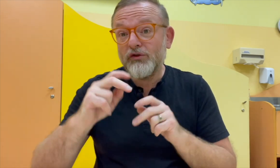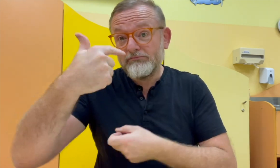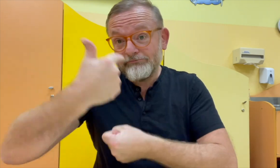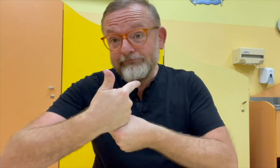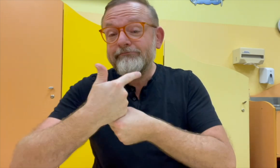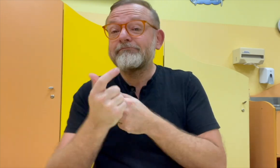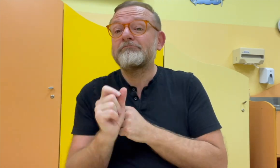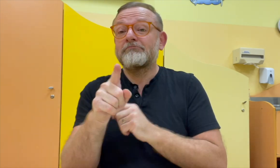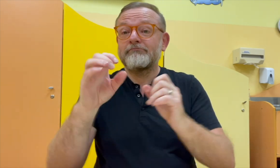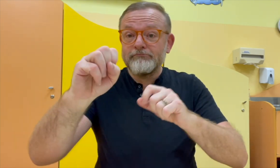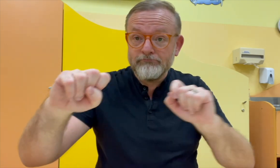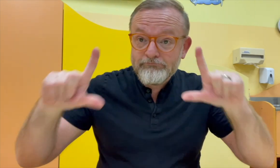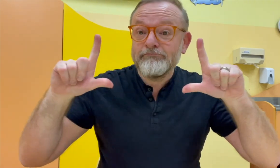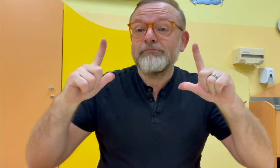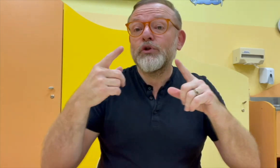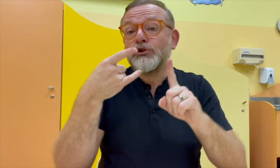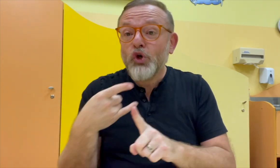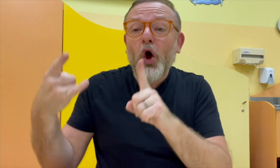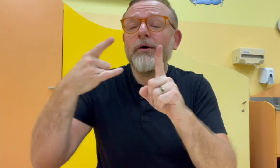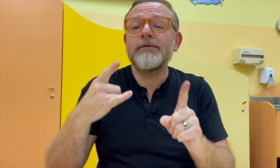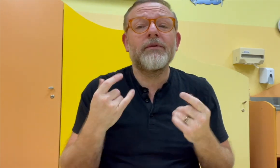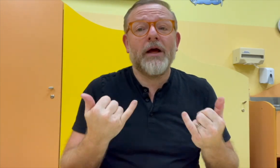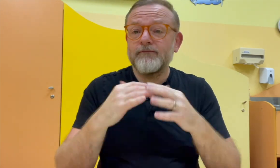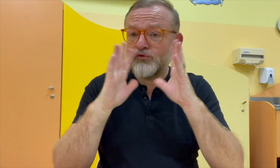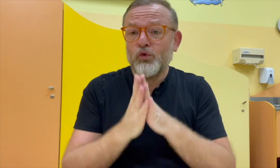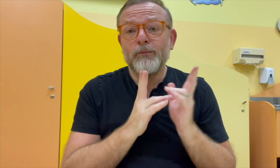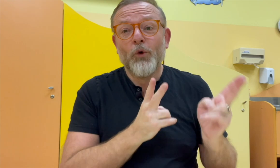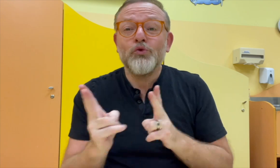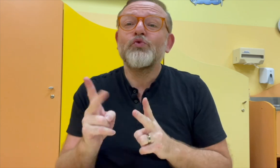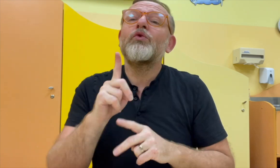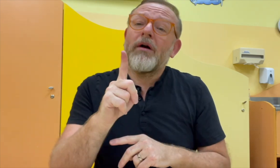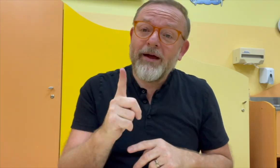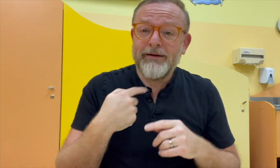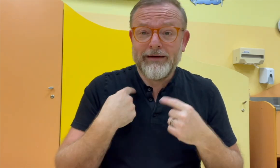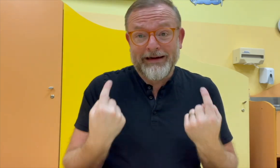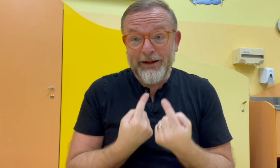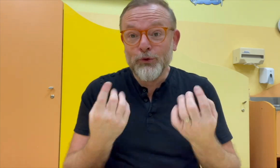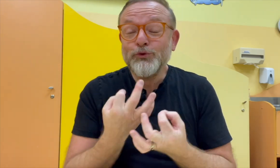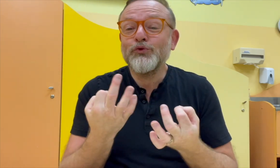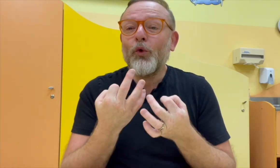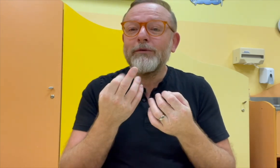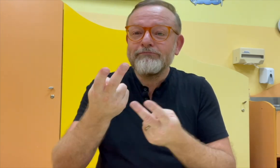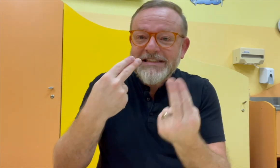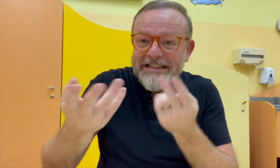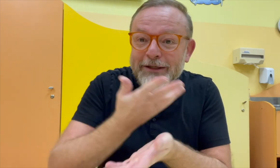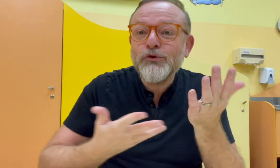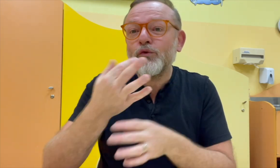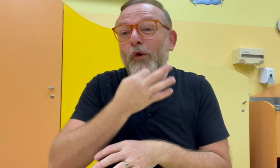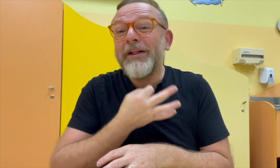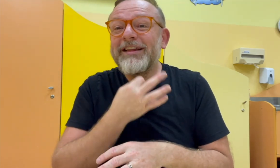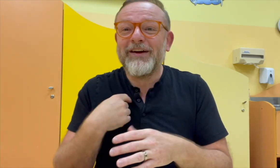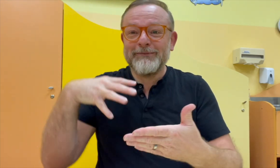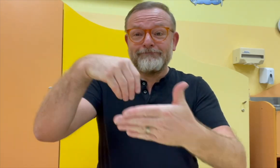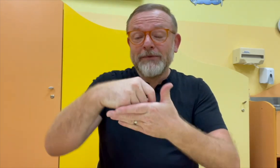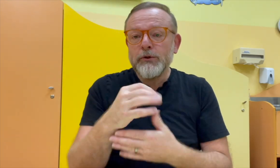naštěstí dnešní moderní technologie nám umožňují různá jiná řešení, takže proto posílám nyní předstočené video. Je mi ale